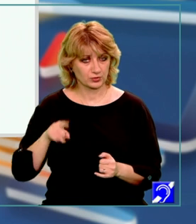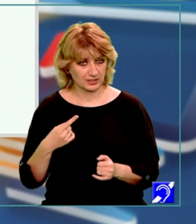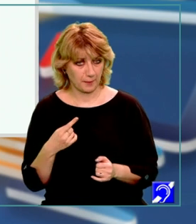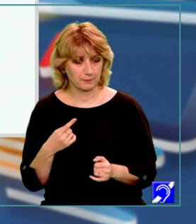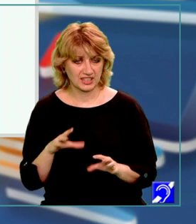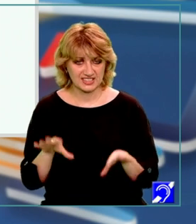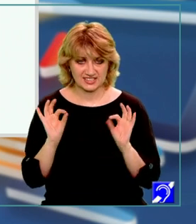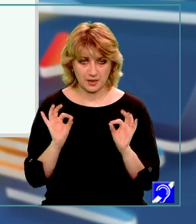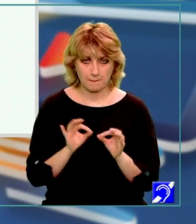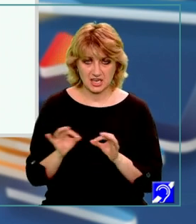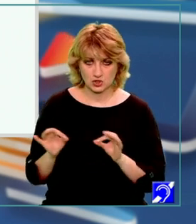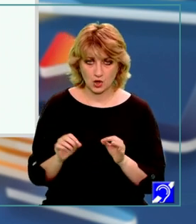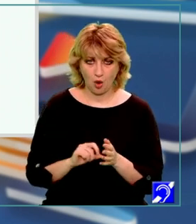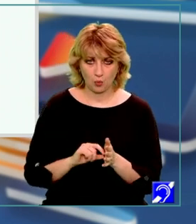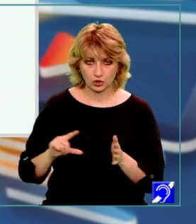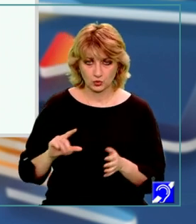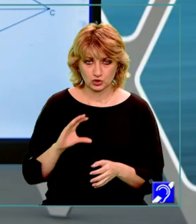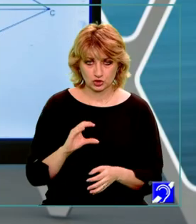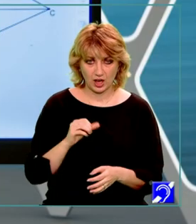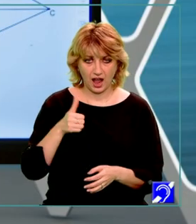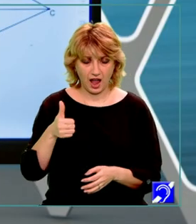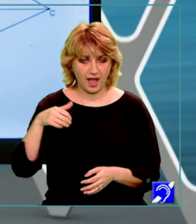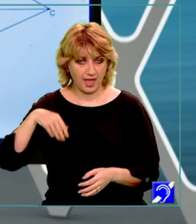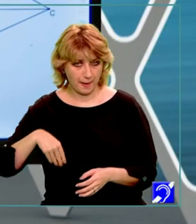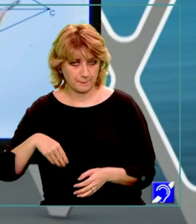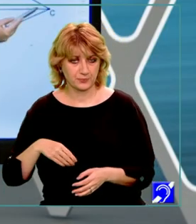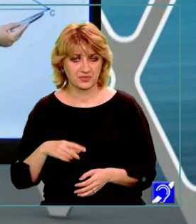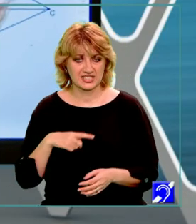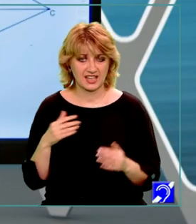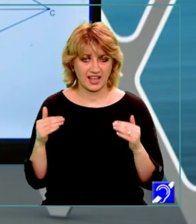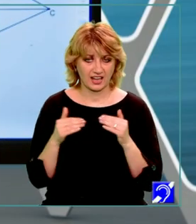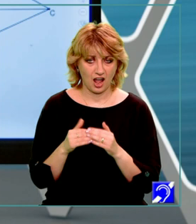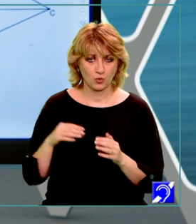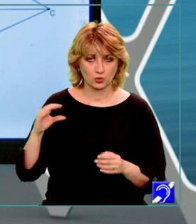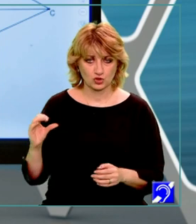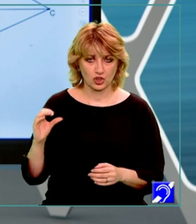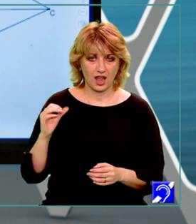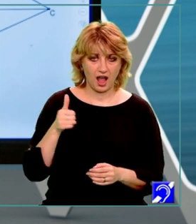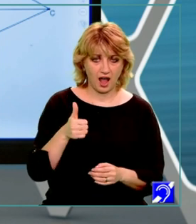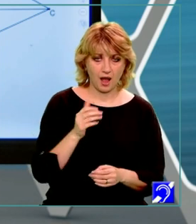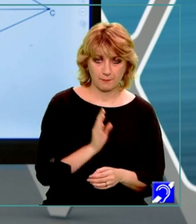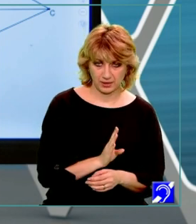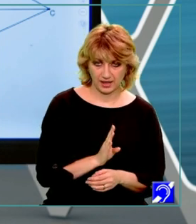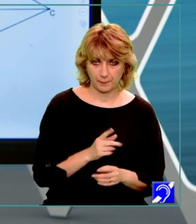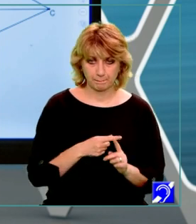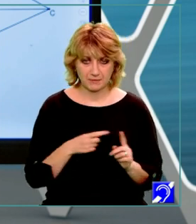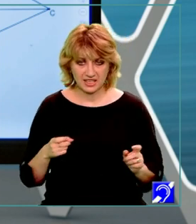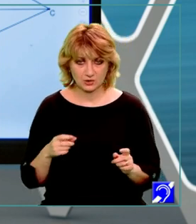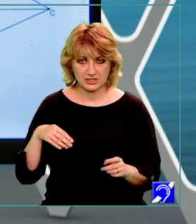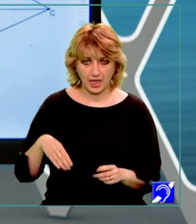determina măsura unghiului CAM, care este egală cu CAB minus